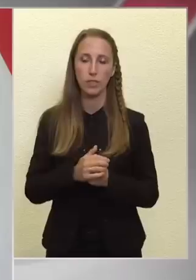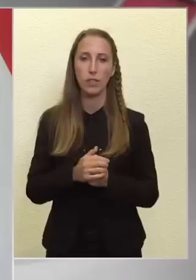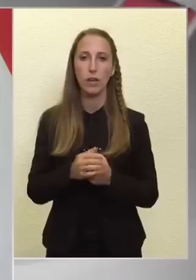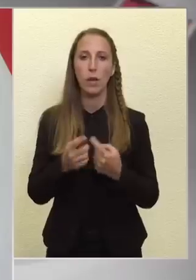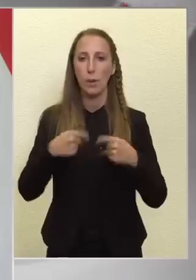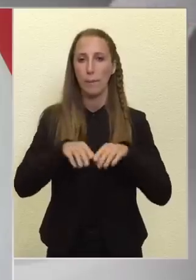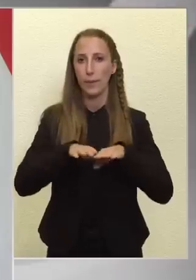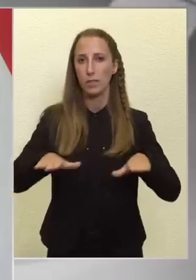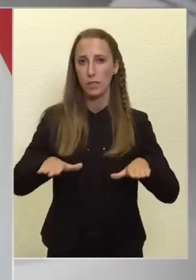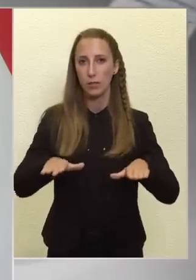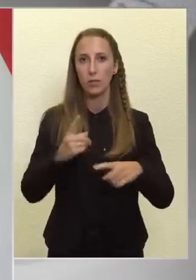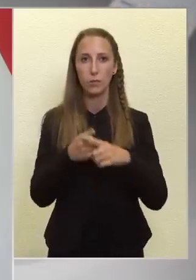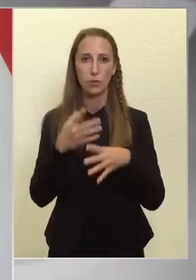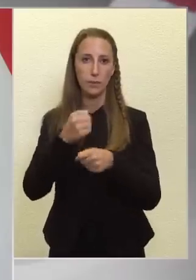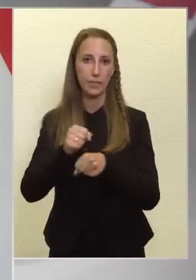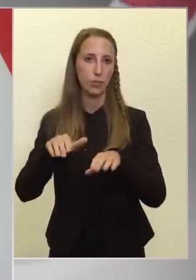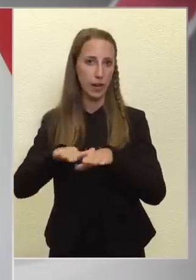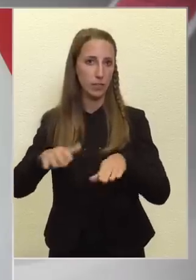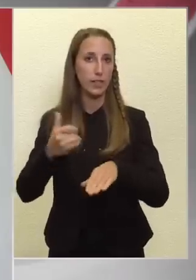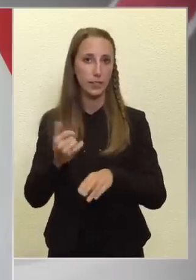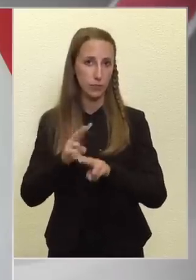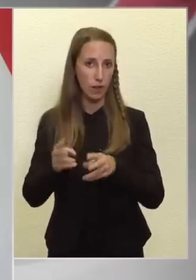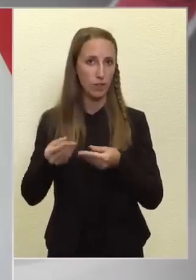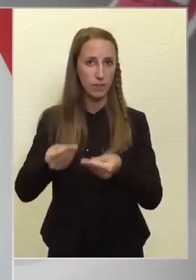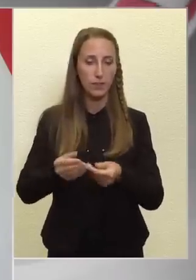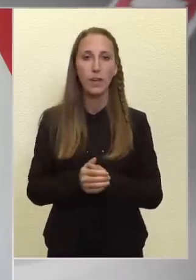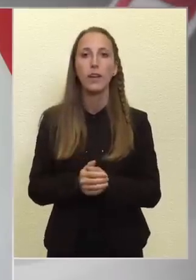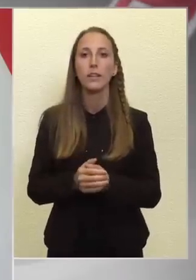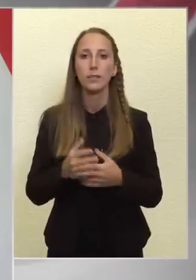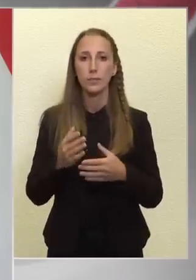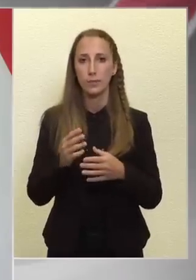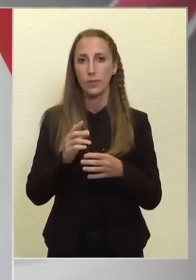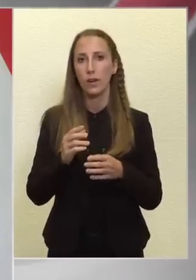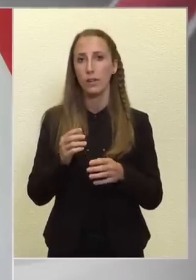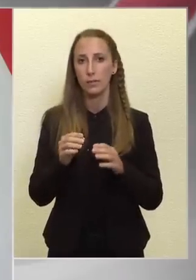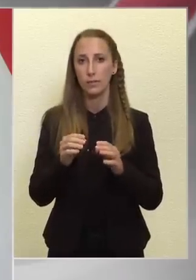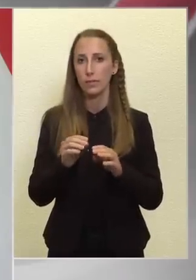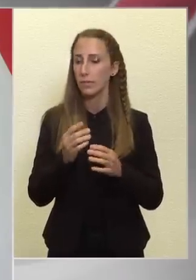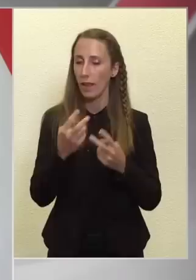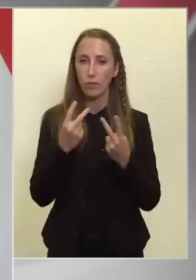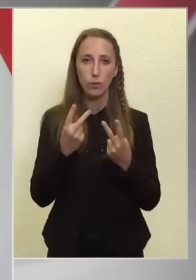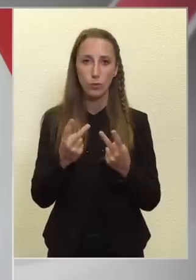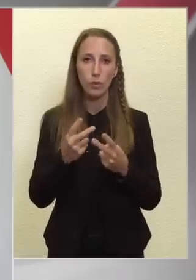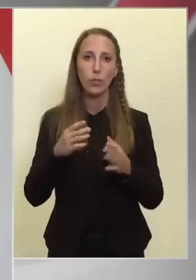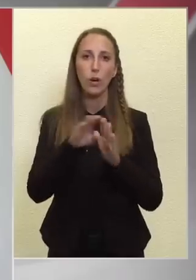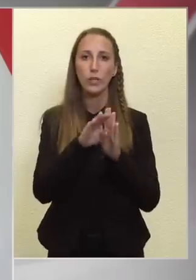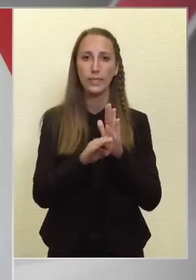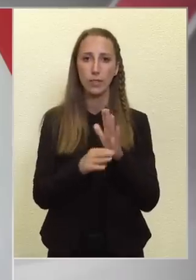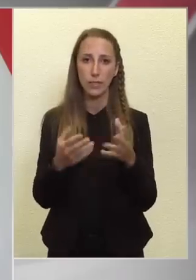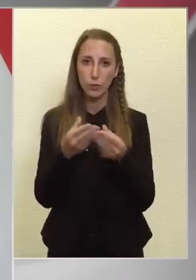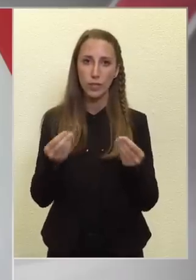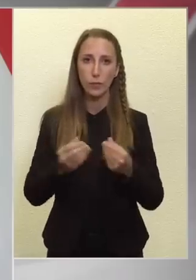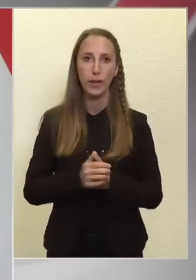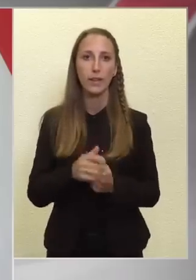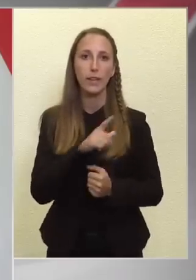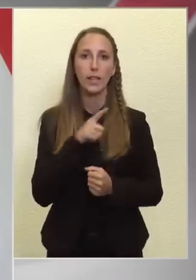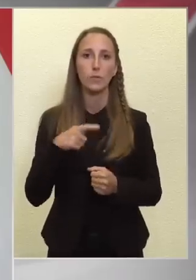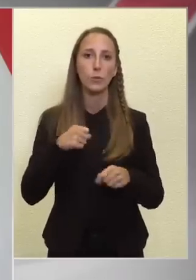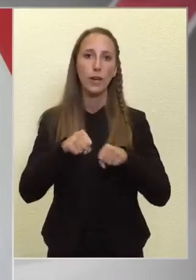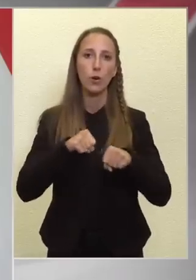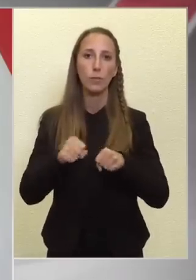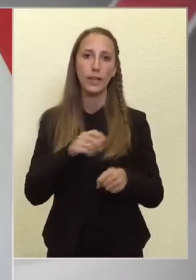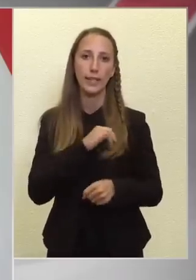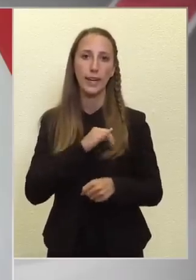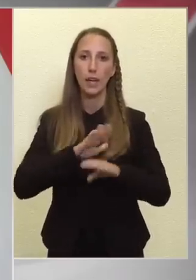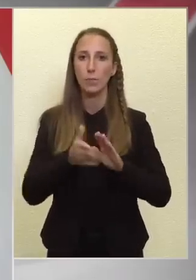a mi asztalunkon, meg a bizottság asztalán is, de az ország számára az a legfontosabb, hogy a kondicionálatási helye szűnjön meg. Ez nem csupán a kormány érdeke,